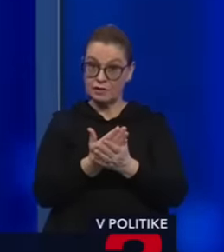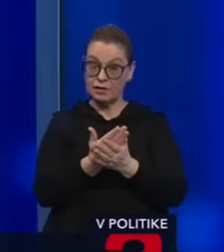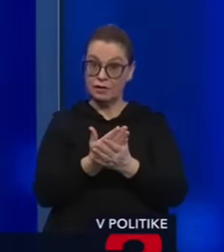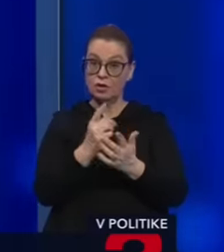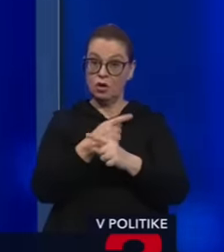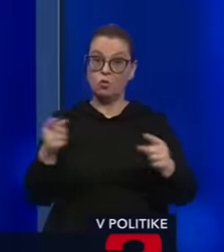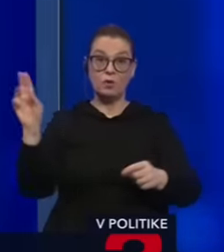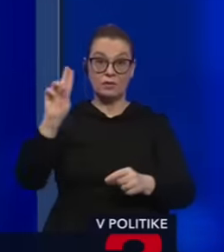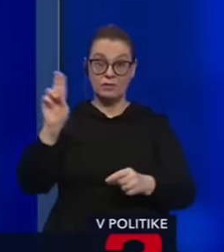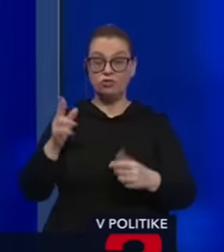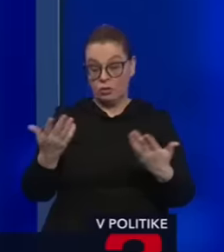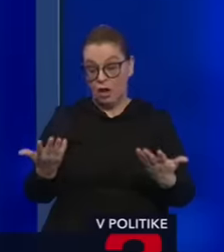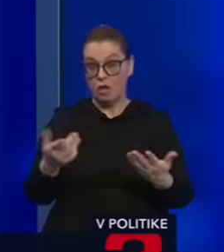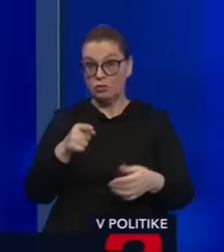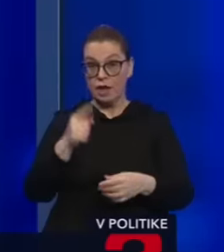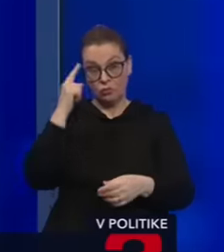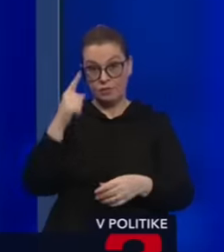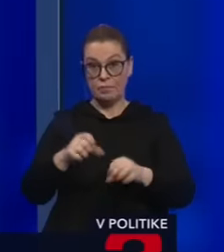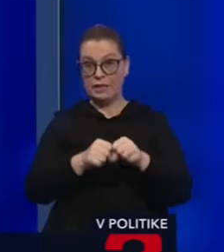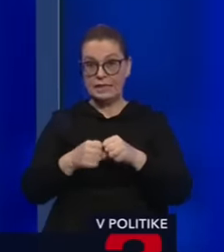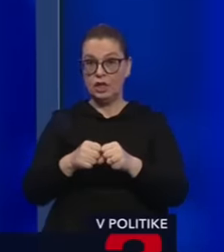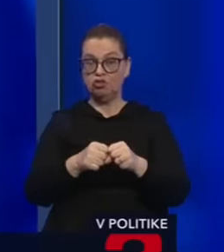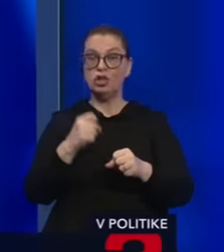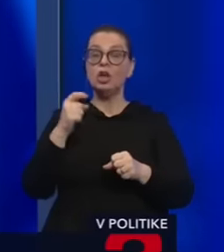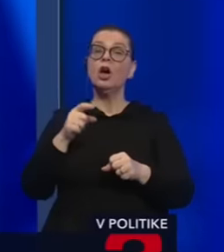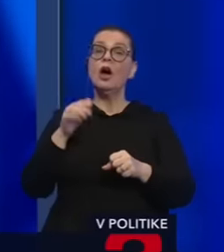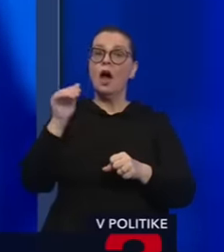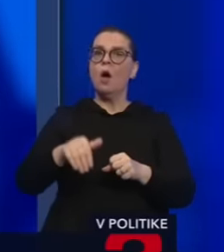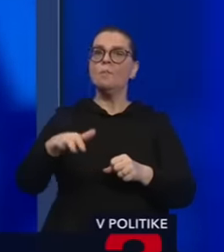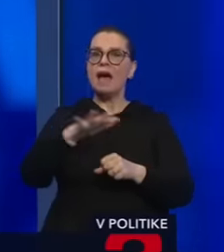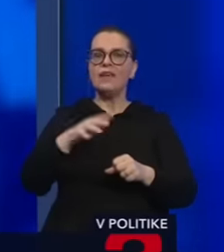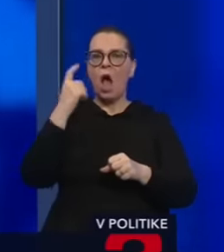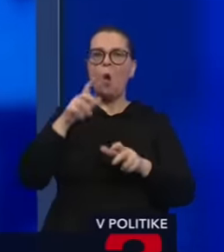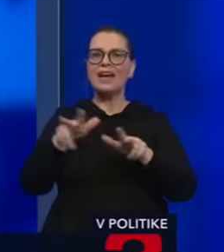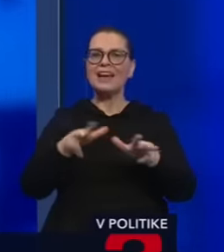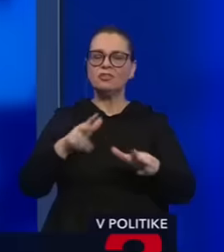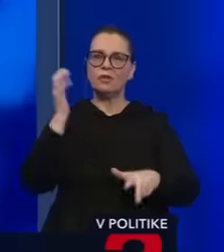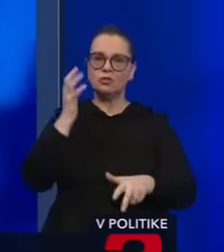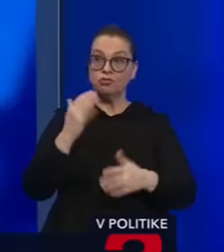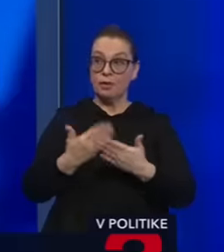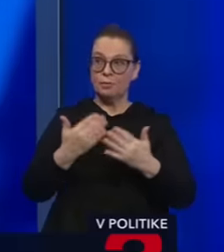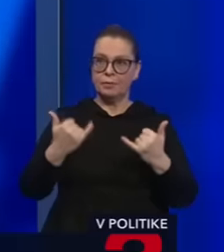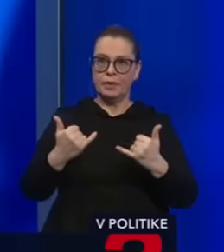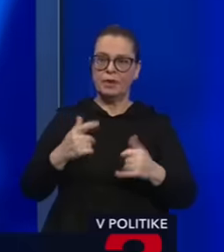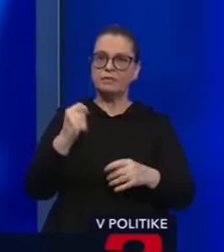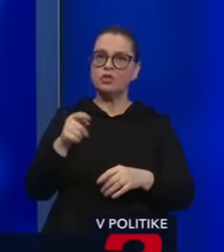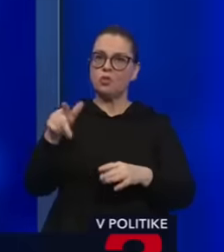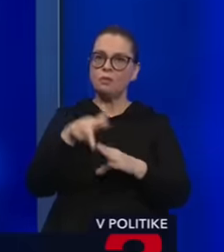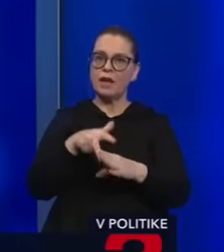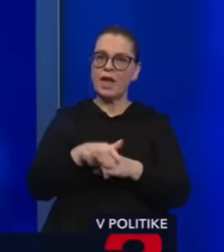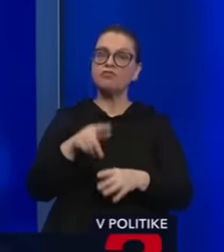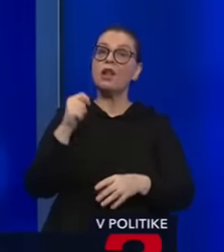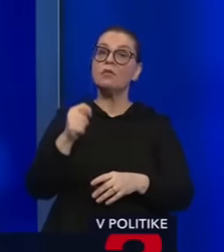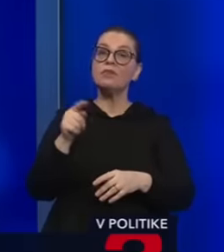svedčia, tak áno, takto vieme rozložiť ten organizovaný zločin a práve preto teraz to začalo Ficovi vadiť, lebo on